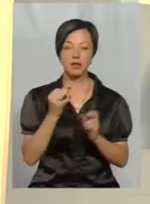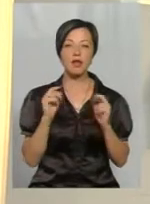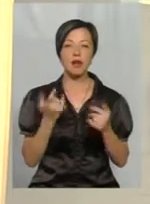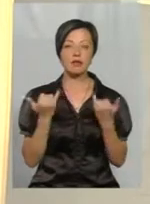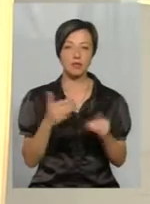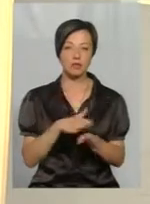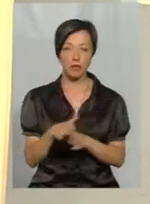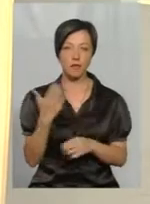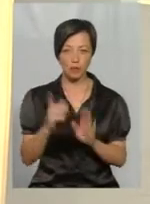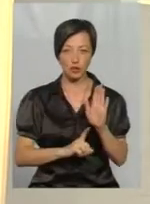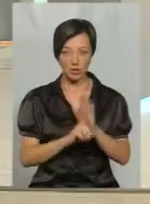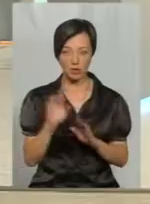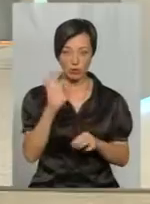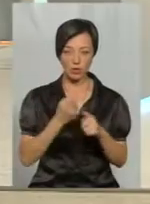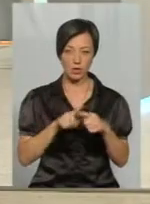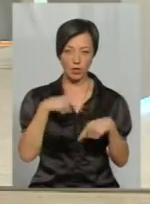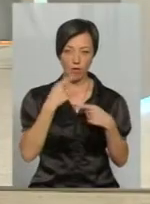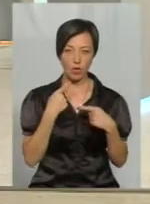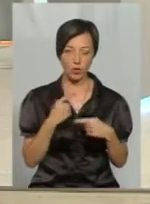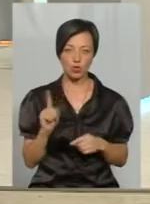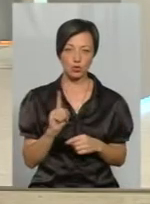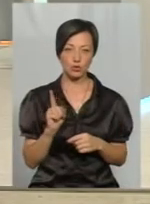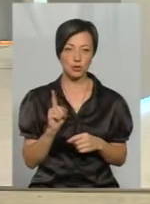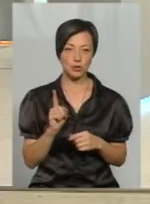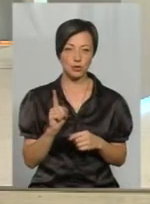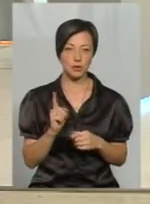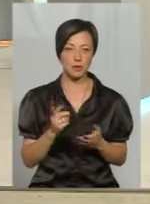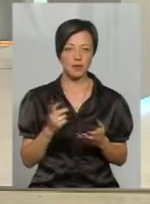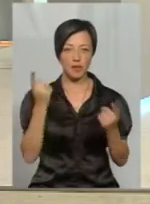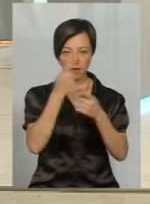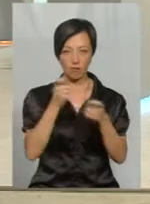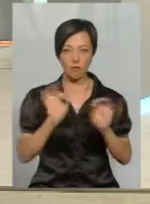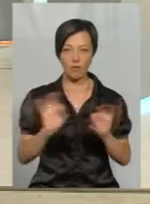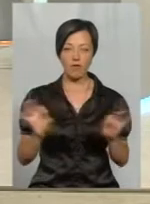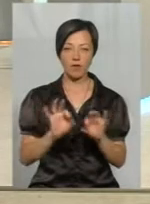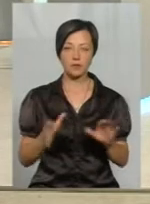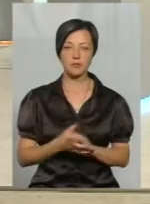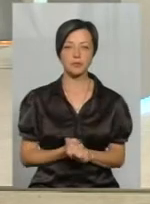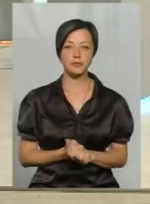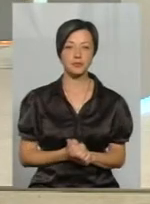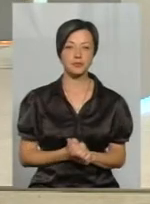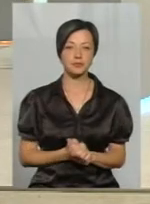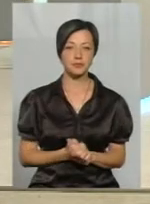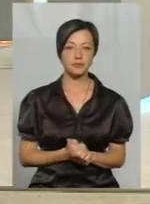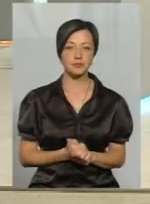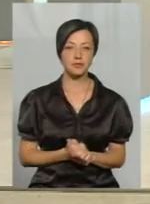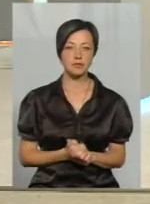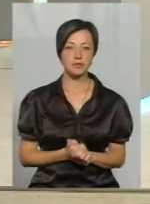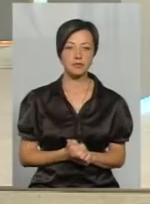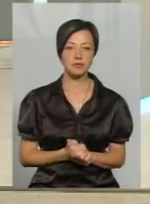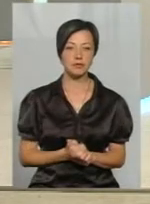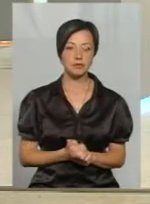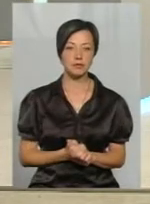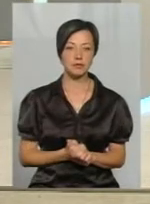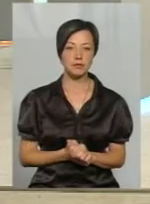все зараз відбувається? Ви вже почали про це говорити, що почали інформувати? Так, насправді